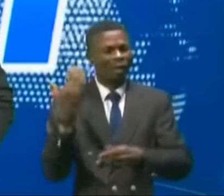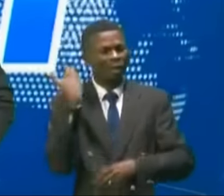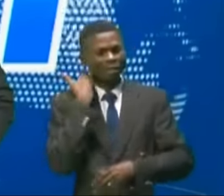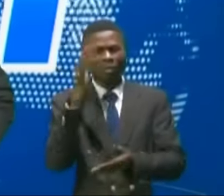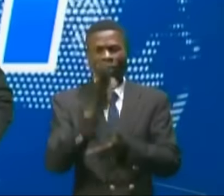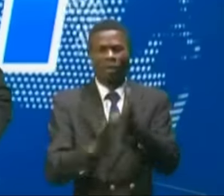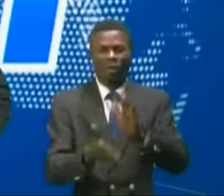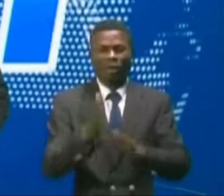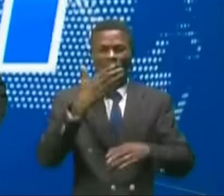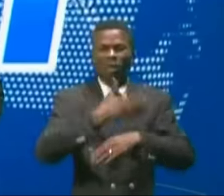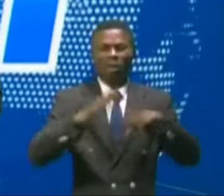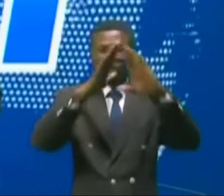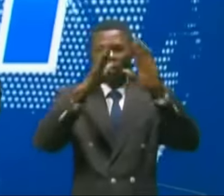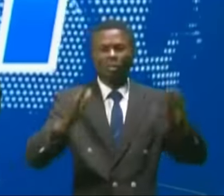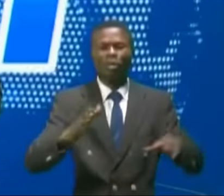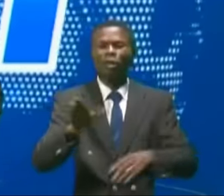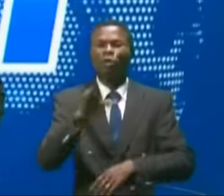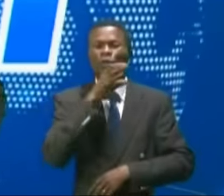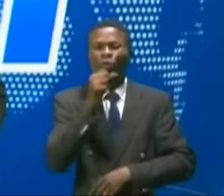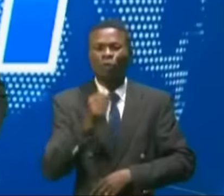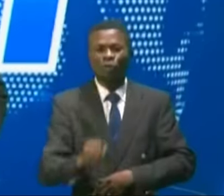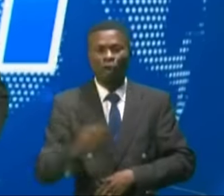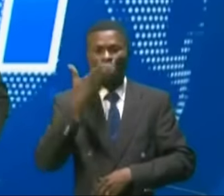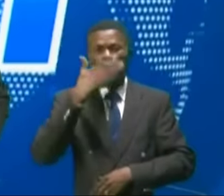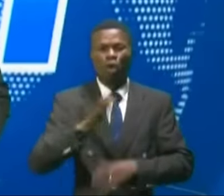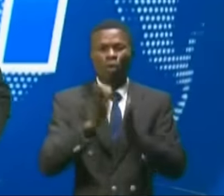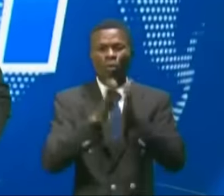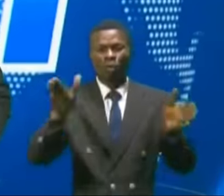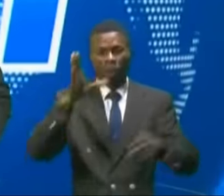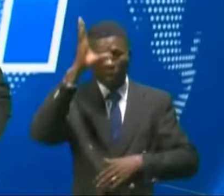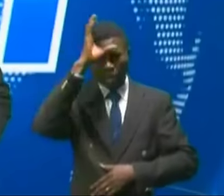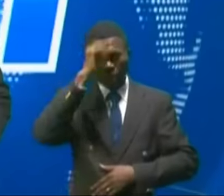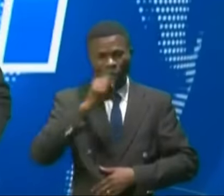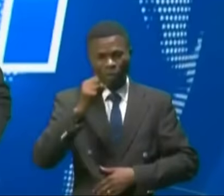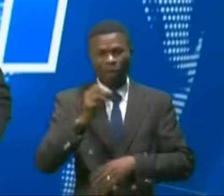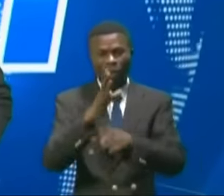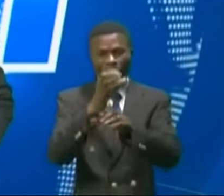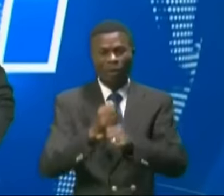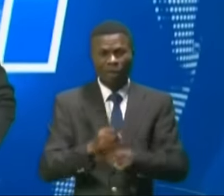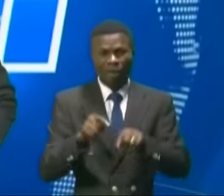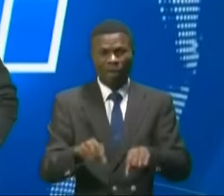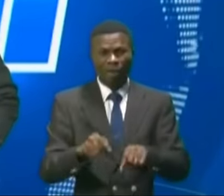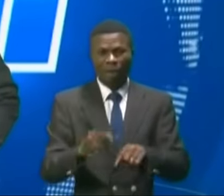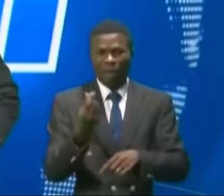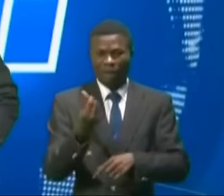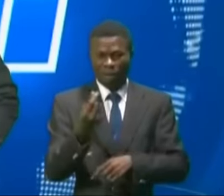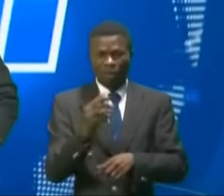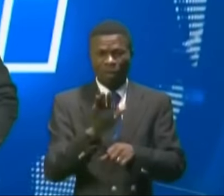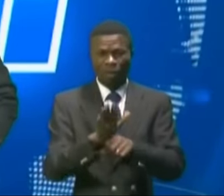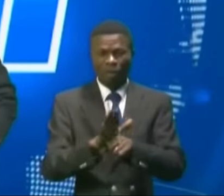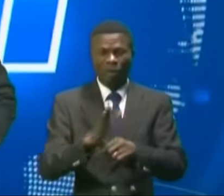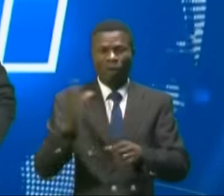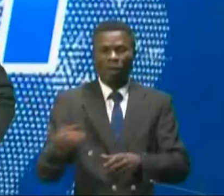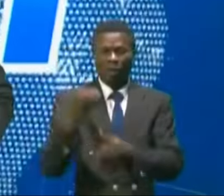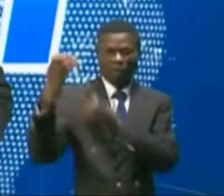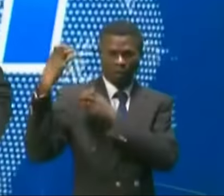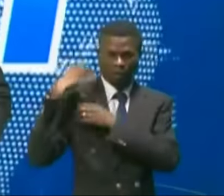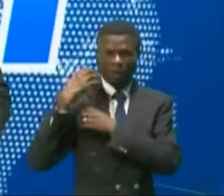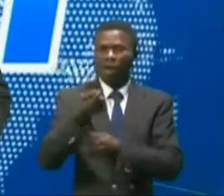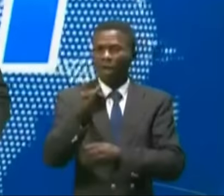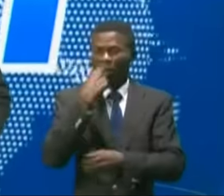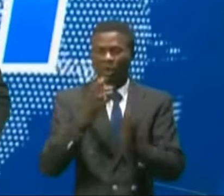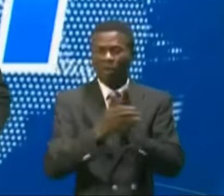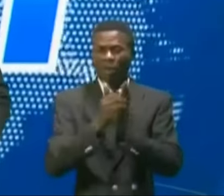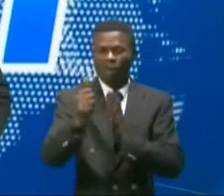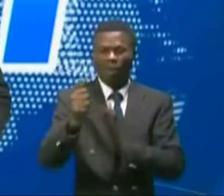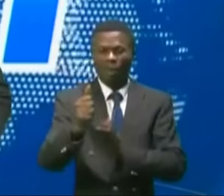malade, des infrastructures vétistes. L'hôpital général des références des Bandundu vient de bénéficier d'un chèque pour la prise en charge en soins de